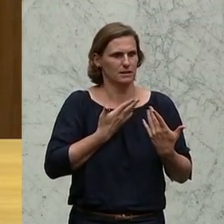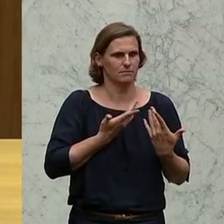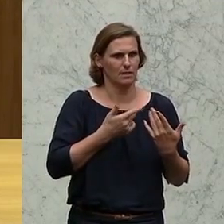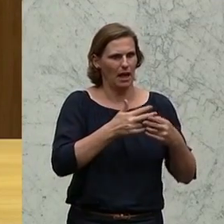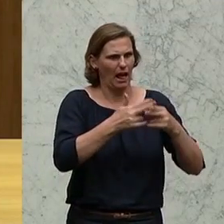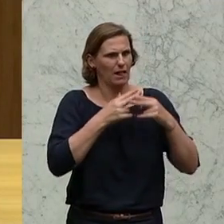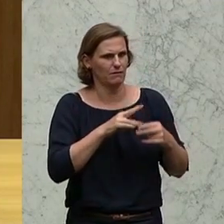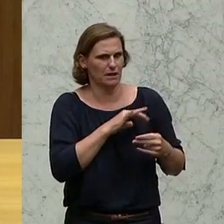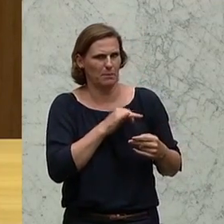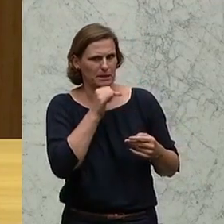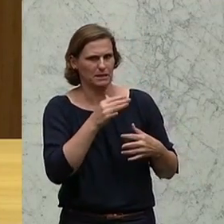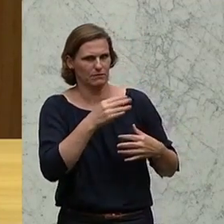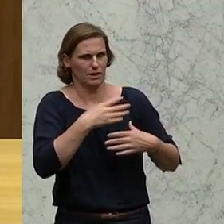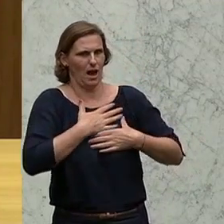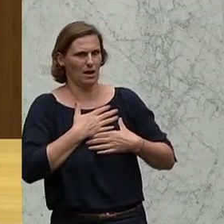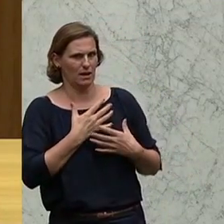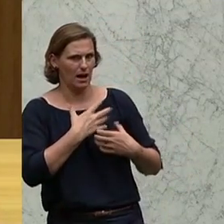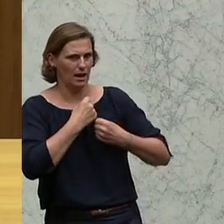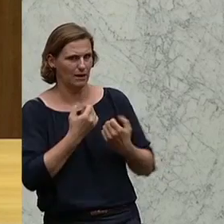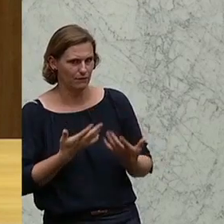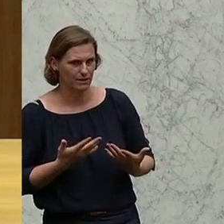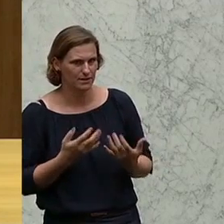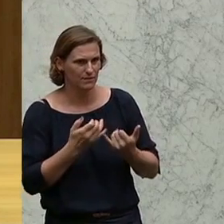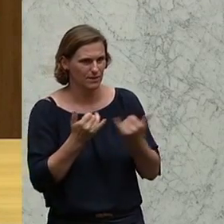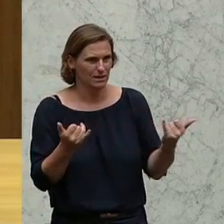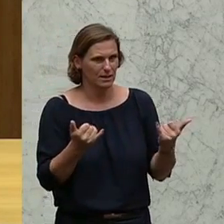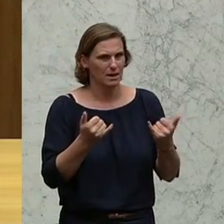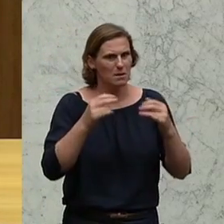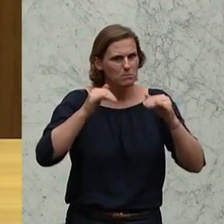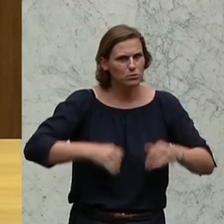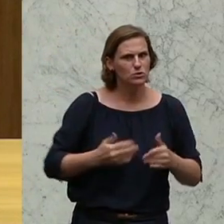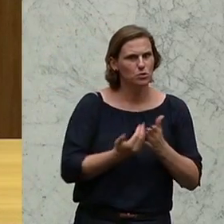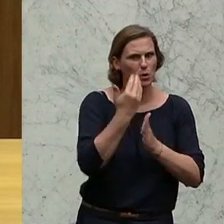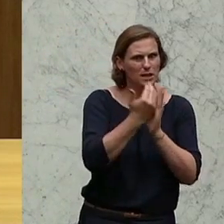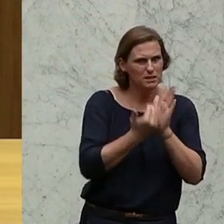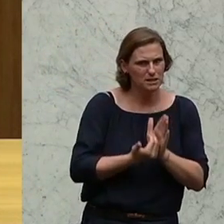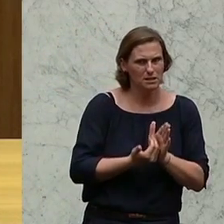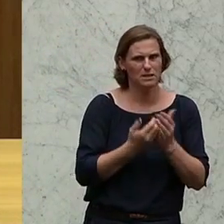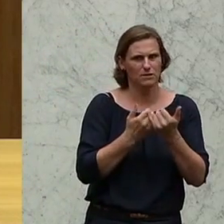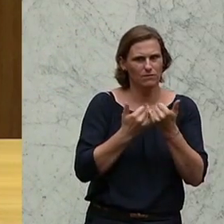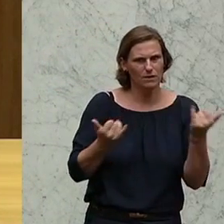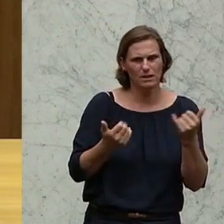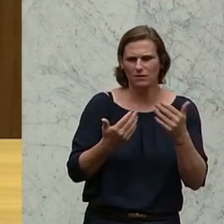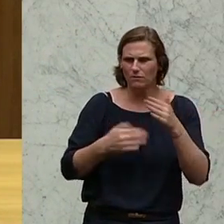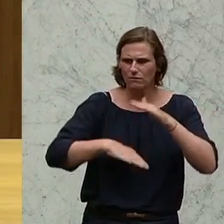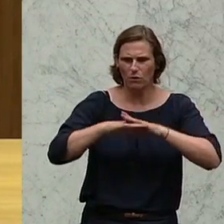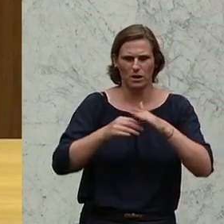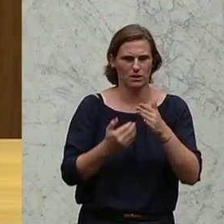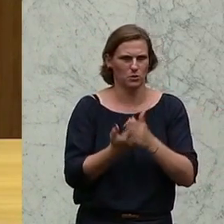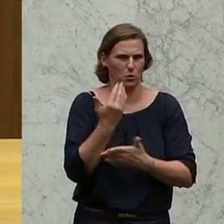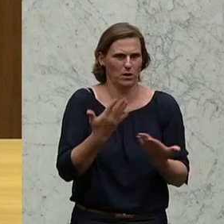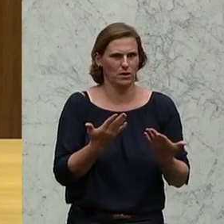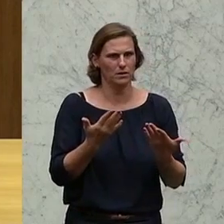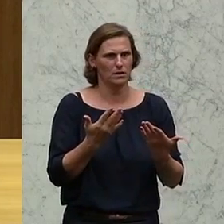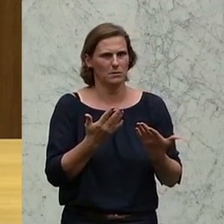Und es bräuchte jetzt endlich einmal ein Umdenken in diesem Fremdenrecht. Wir brauchen ein neu aufgesetztes Gesetz, und zwar ein völlig neues, weil in Wahrheit